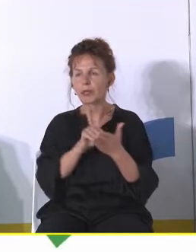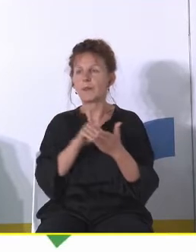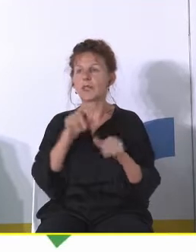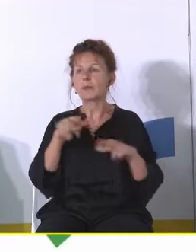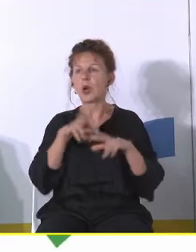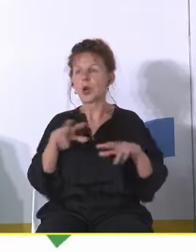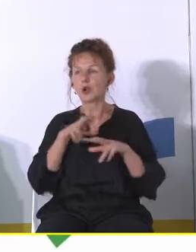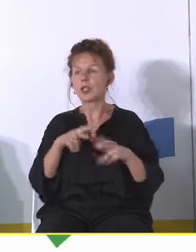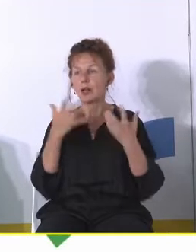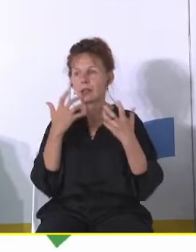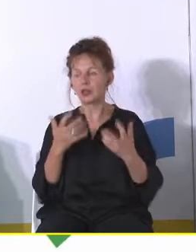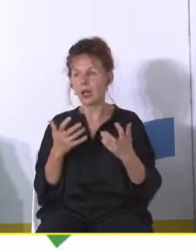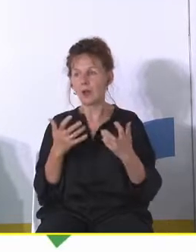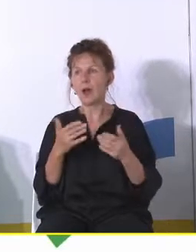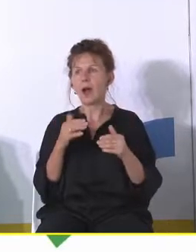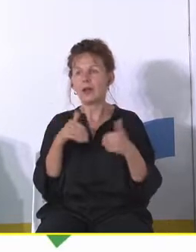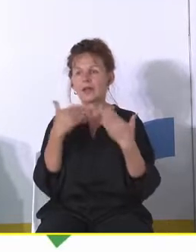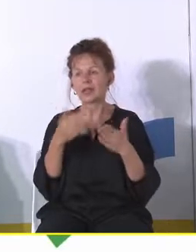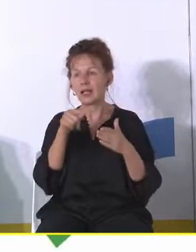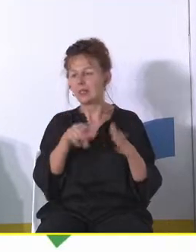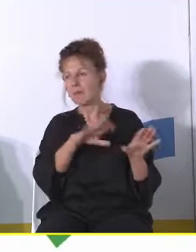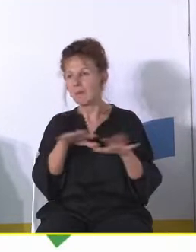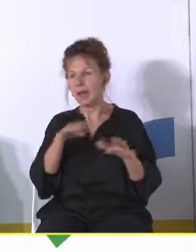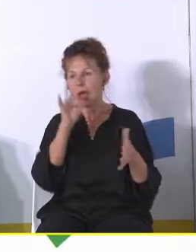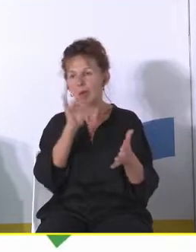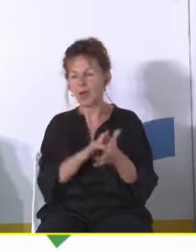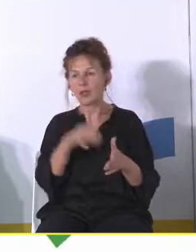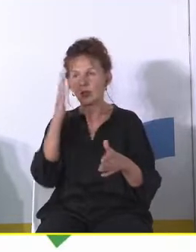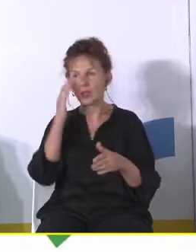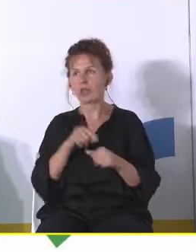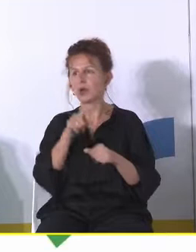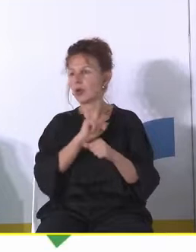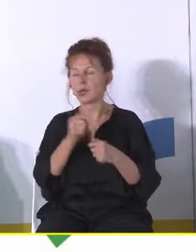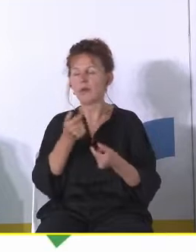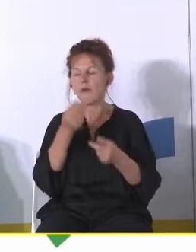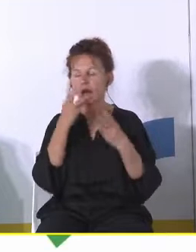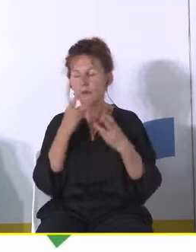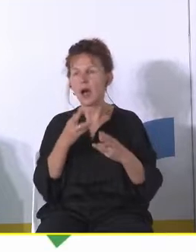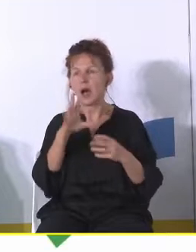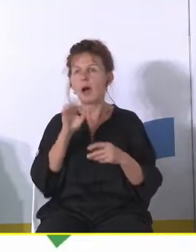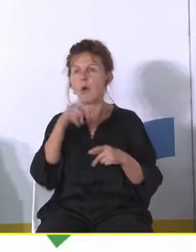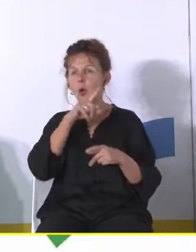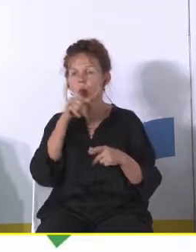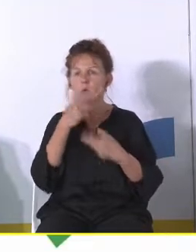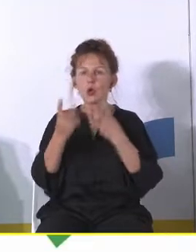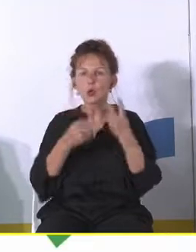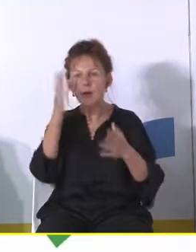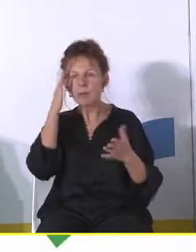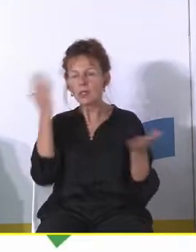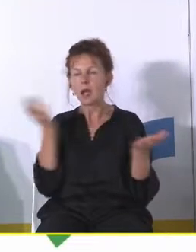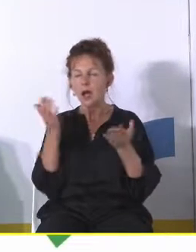chciała w danej miejscowości zamieszkać no jest często kluczowym oczywiście tak że ludzie szukając miejsca do